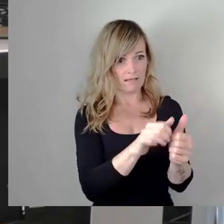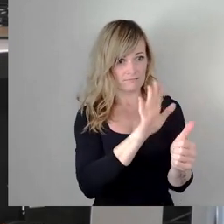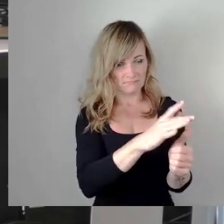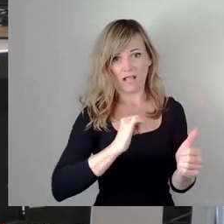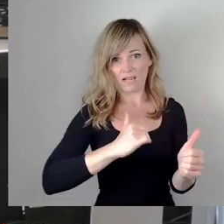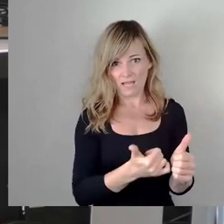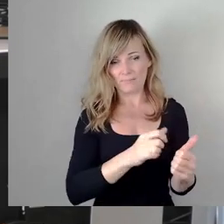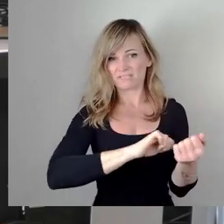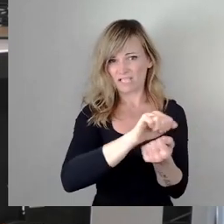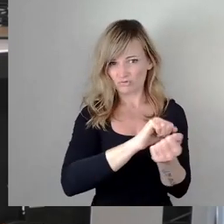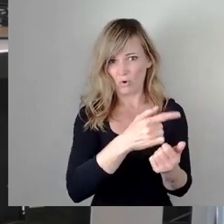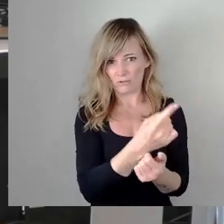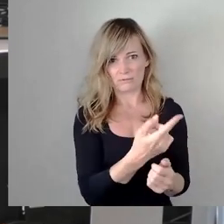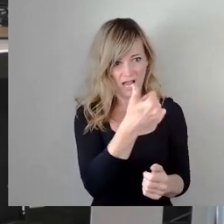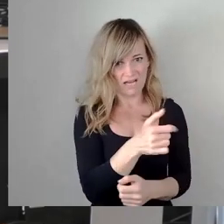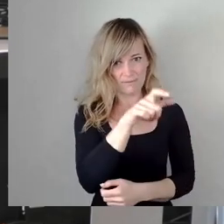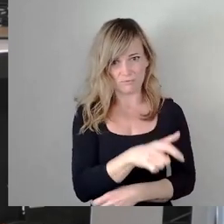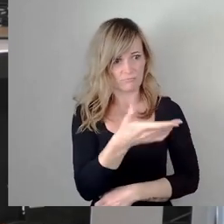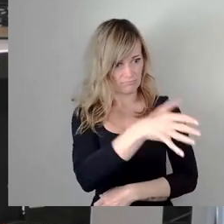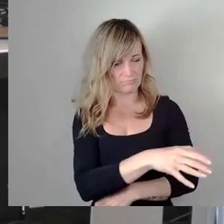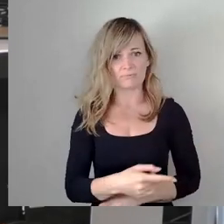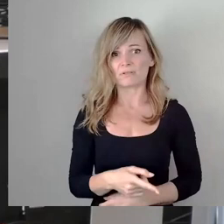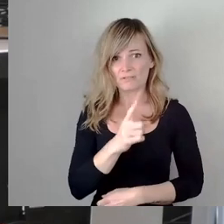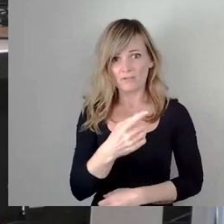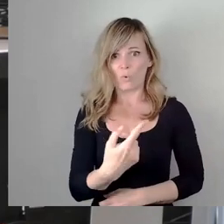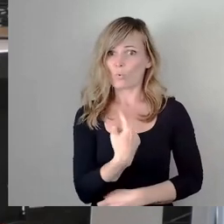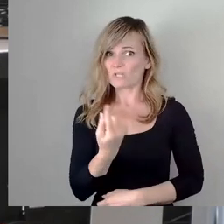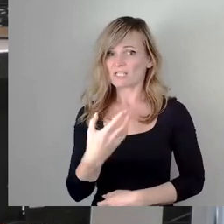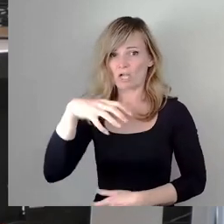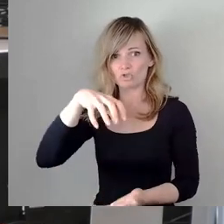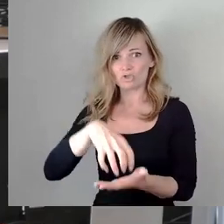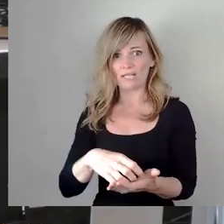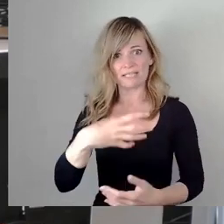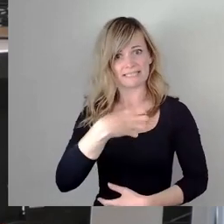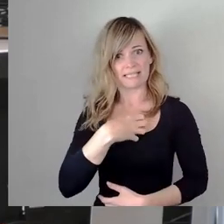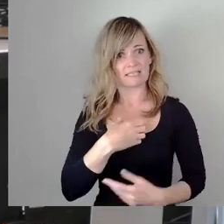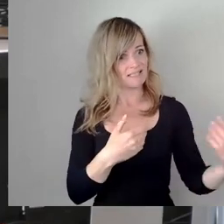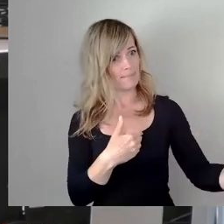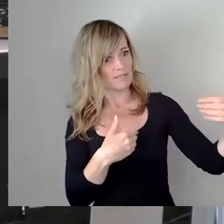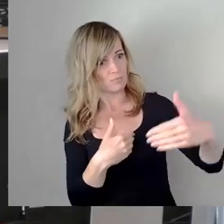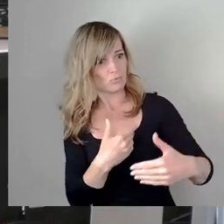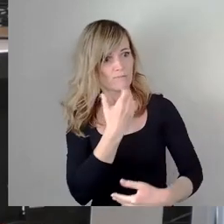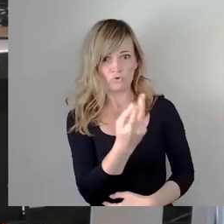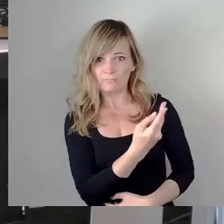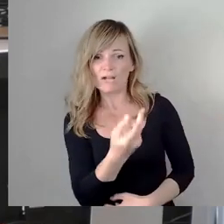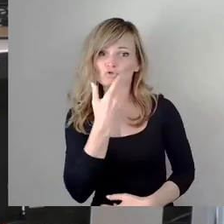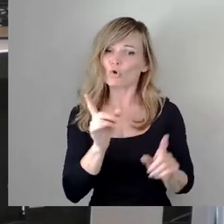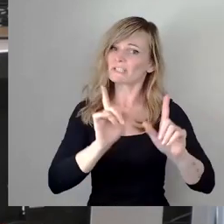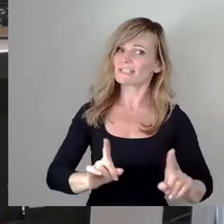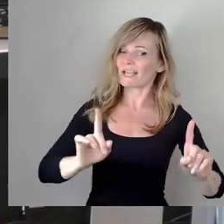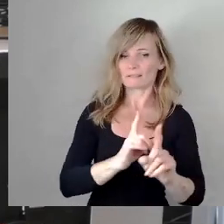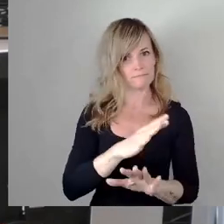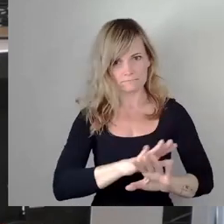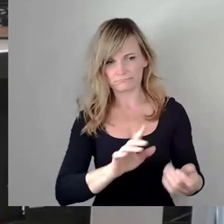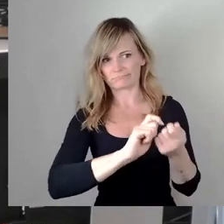Gäste unserer Stadt, die einfach nur eine schöne Zeit in Dresden haben wollten. Der Text, in der eine Beiratssitzung des